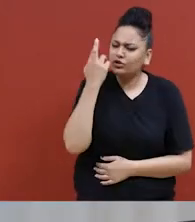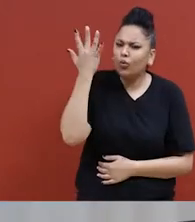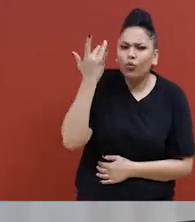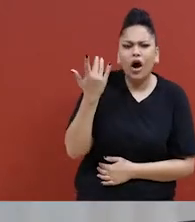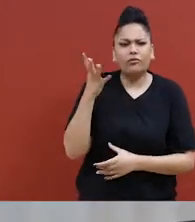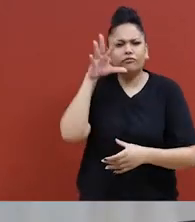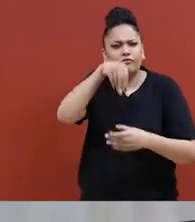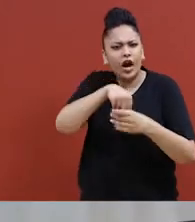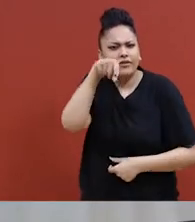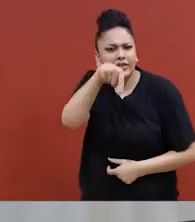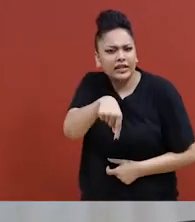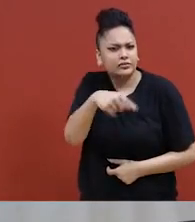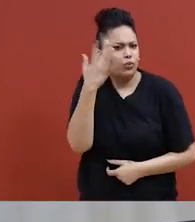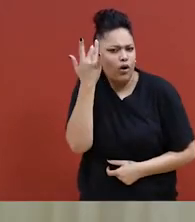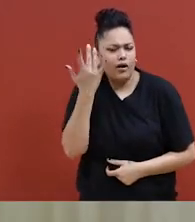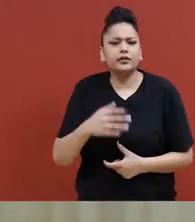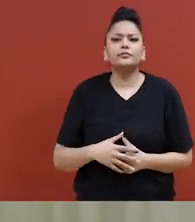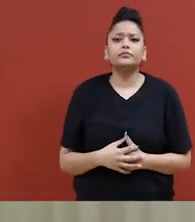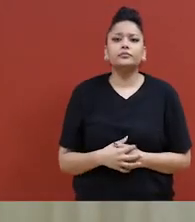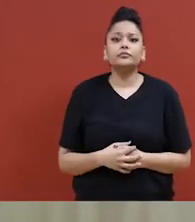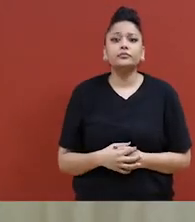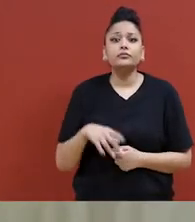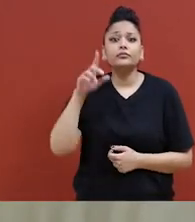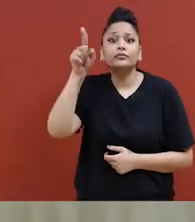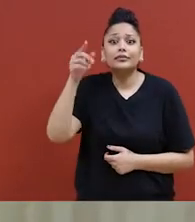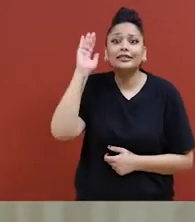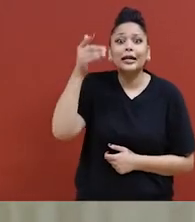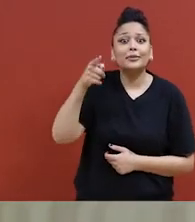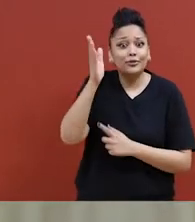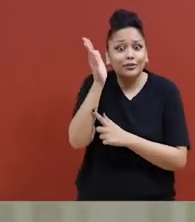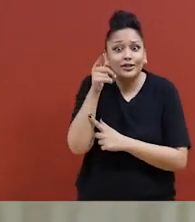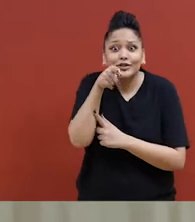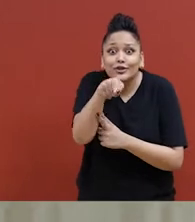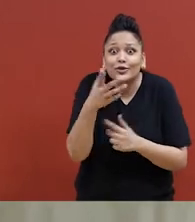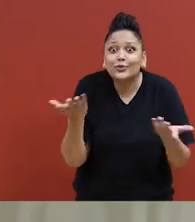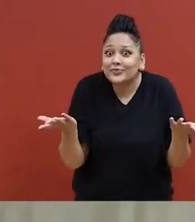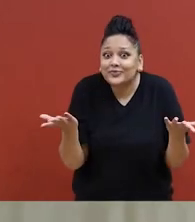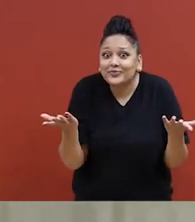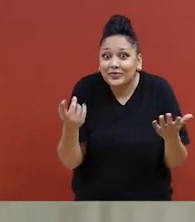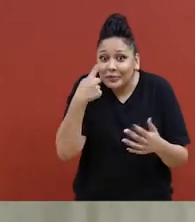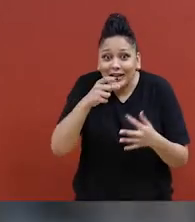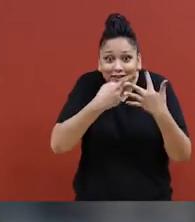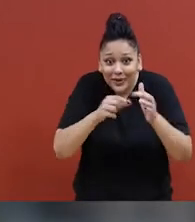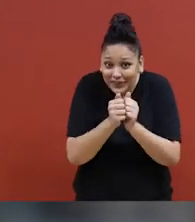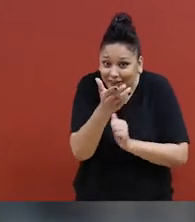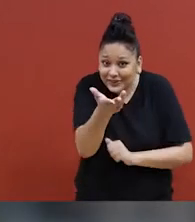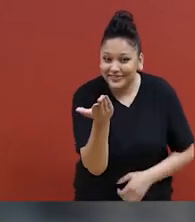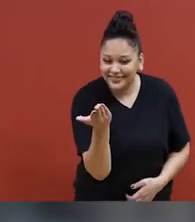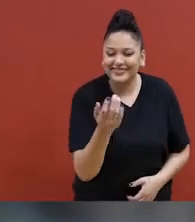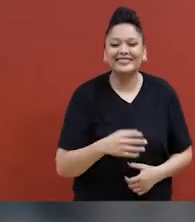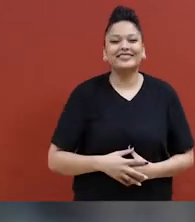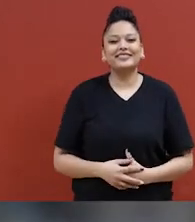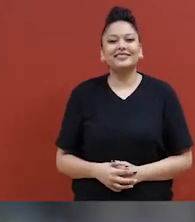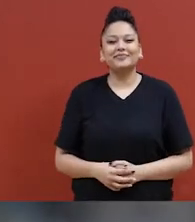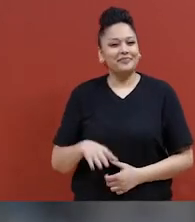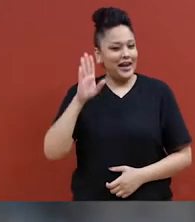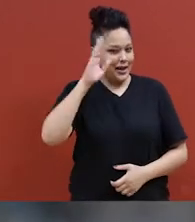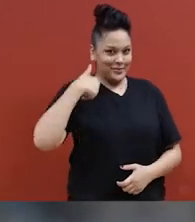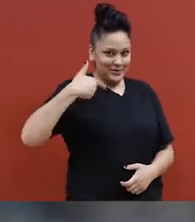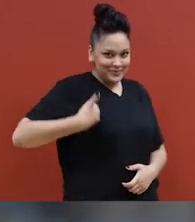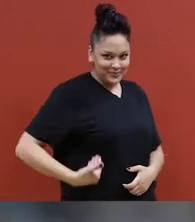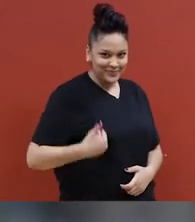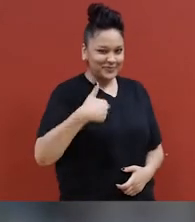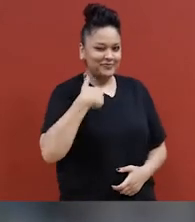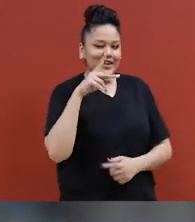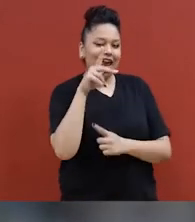Qu'est-ce qui vous a amené au Wendo? Donc, Katie, bonjour, c'est bon de te voir. Puis-je te demander de commencer? Salut, mon nom est Katie